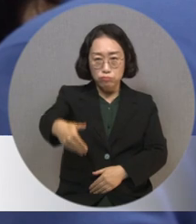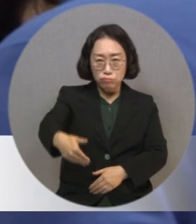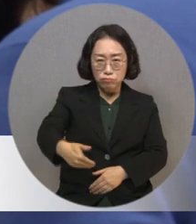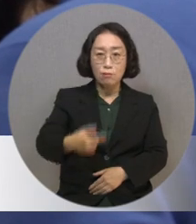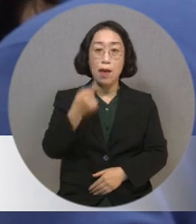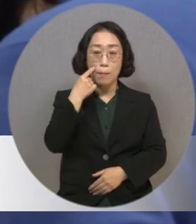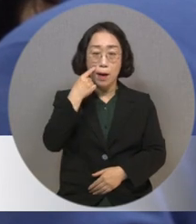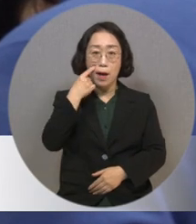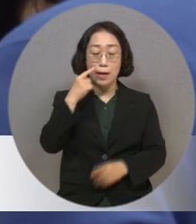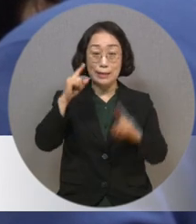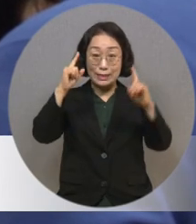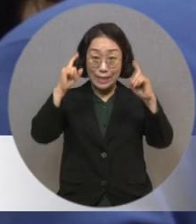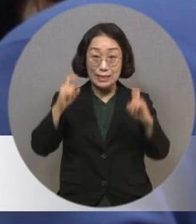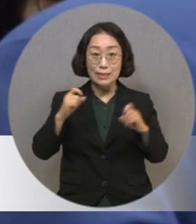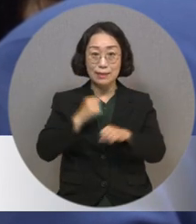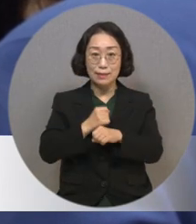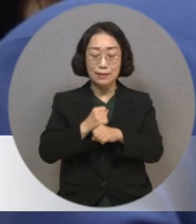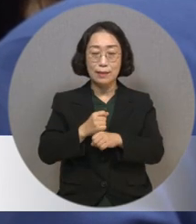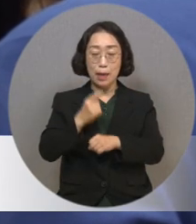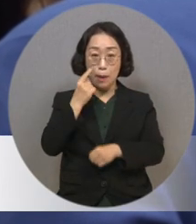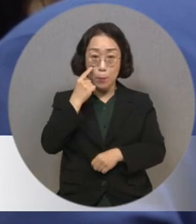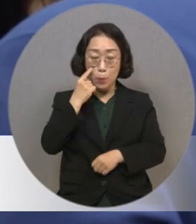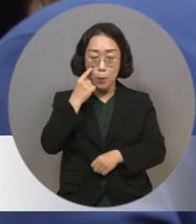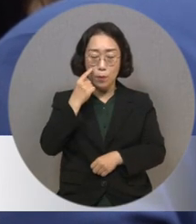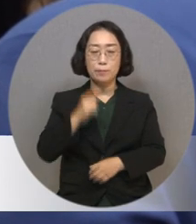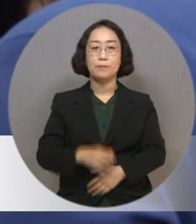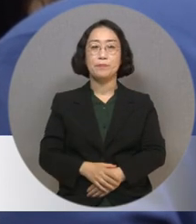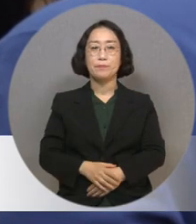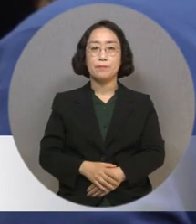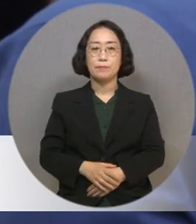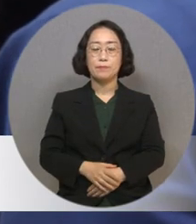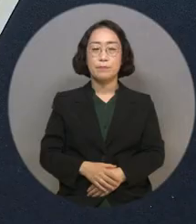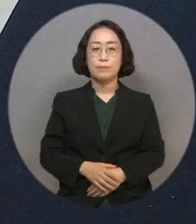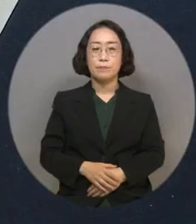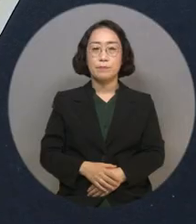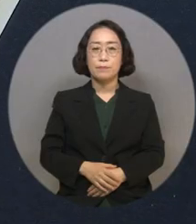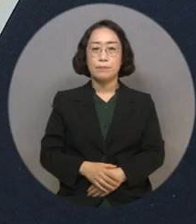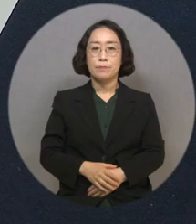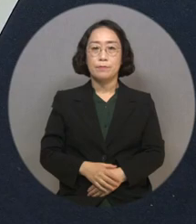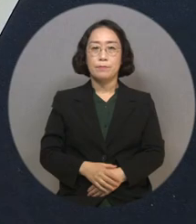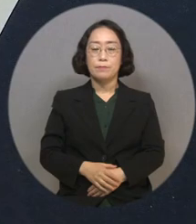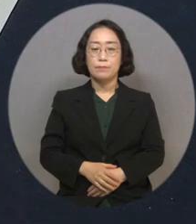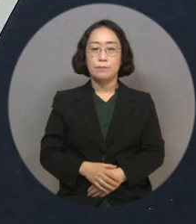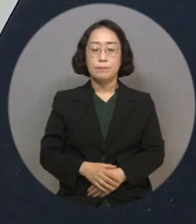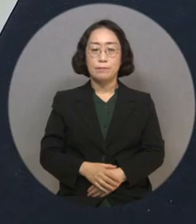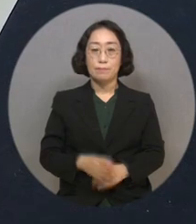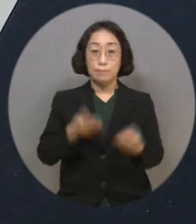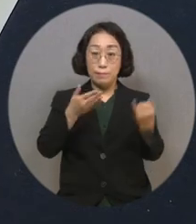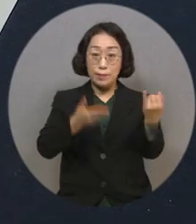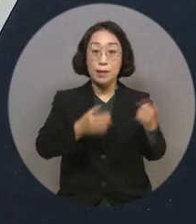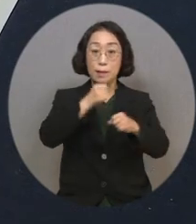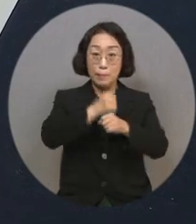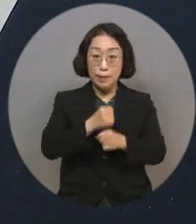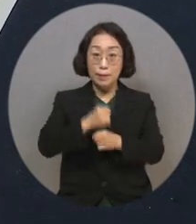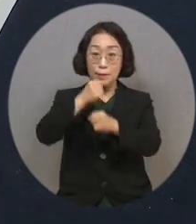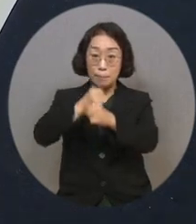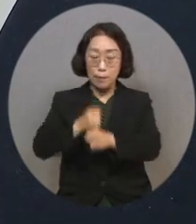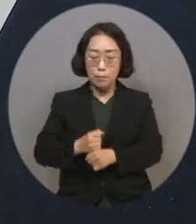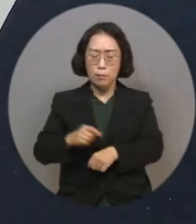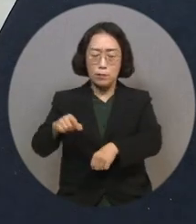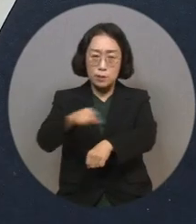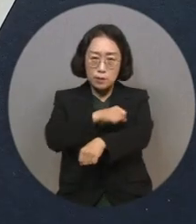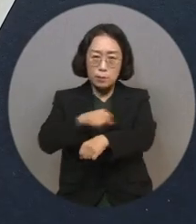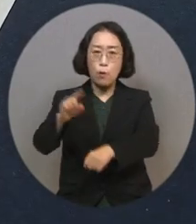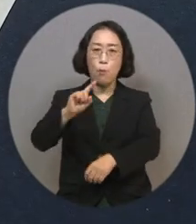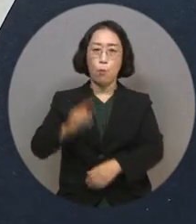제일 전통적인 한지로 출력을 해봐야겠구나 생각을 해서 한지로 출력을 했고. 작가의 작품에 또 하나의 특별한